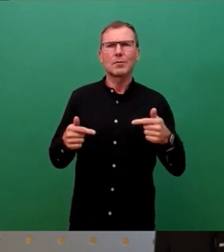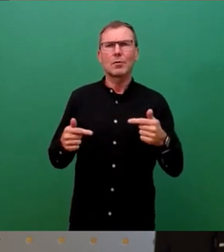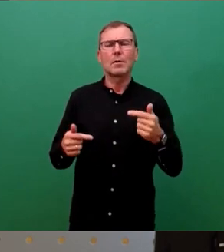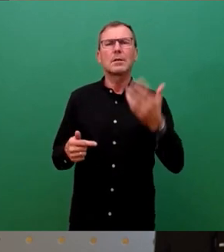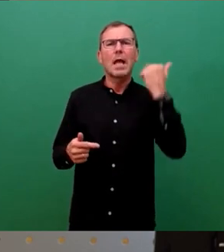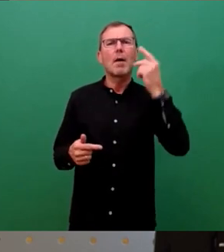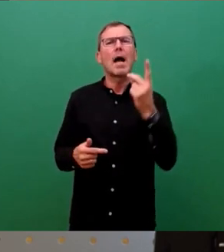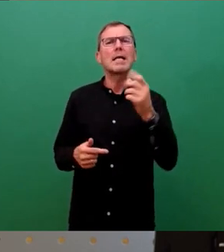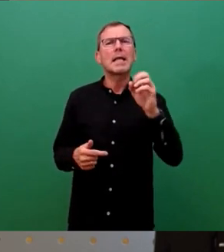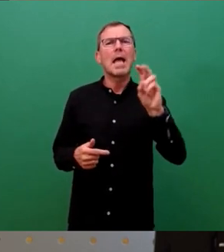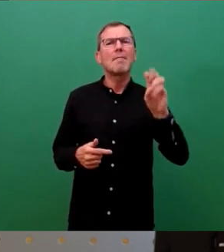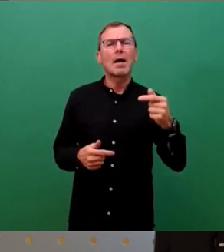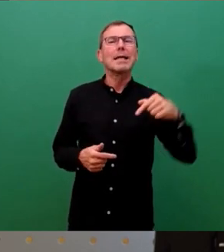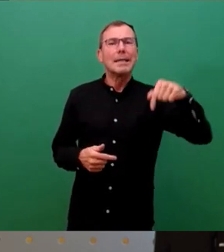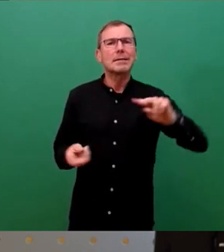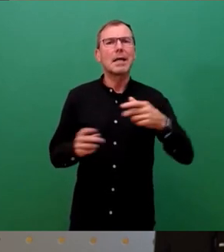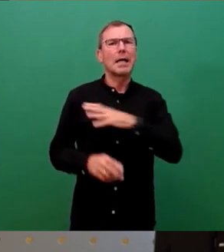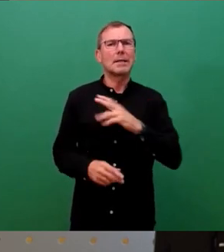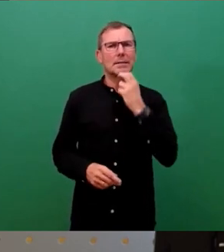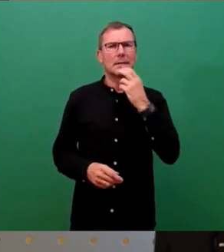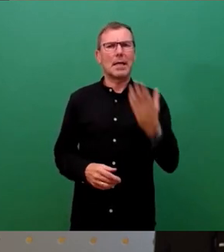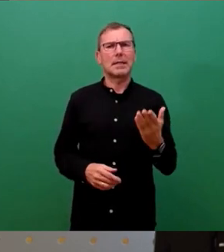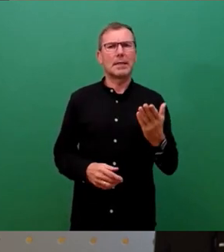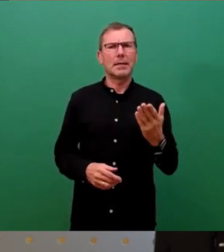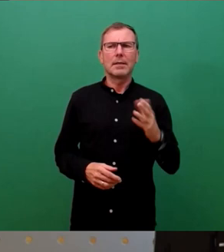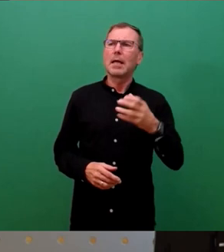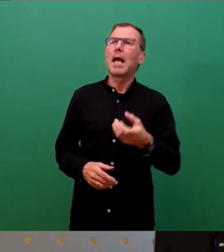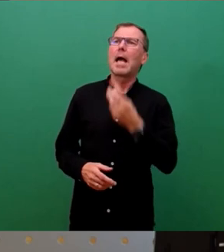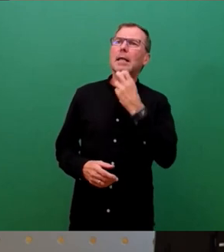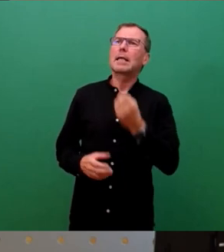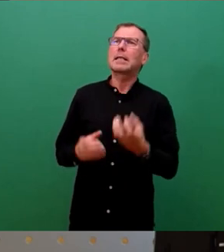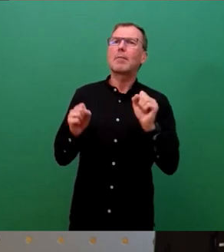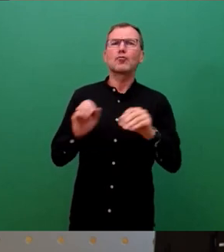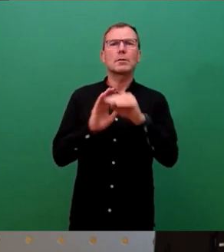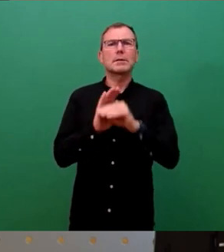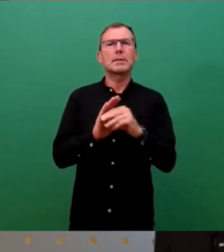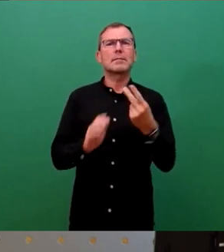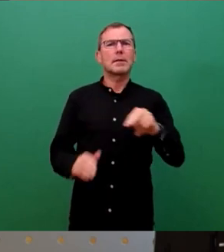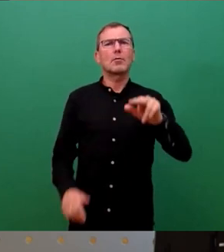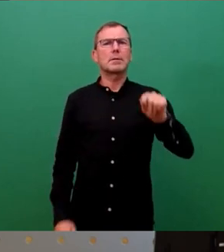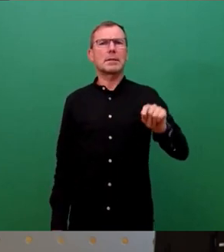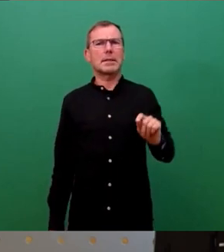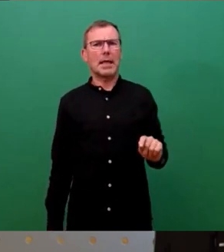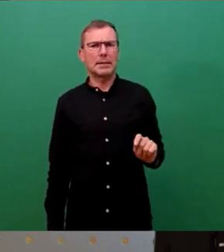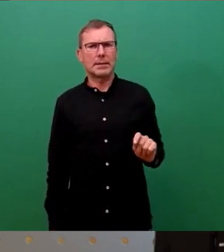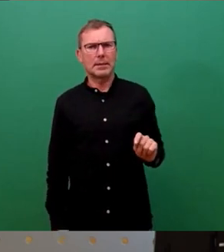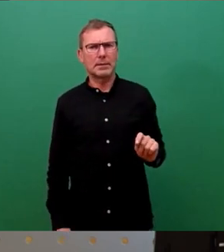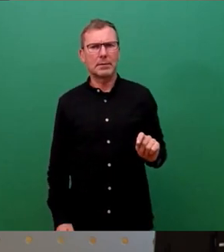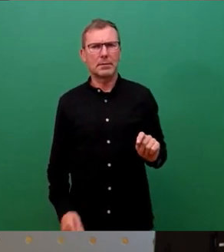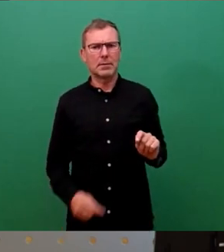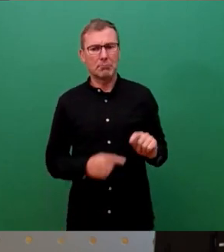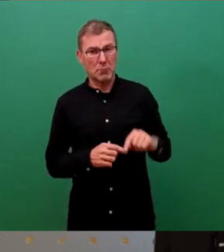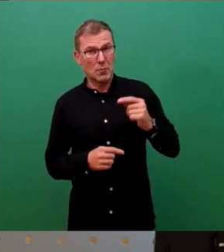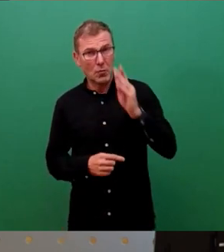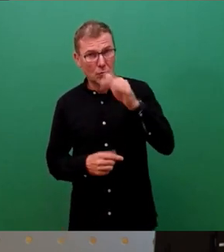Sachsenenergie, gemäß dem Energie- und Klimaschutzkonzept 2013 so die Zukunft sein kann. Und